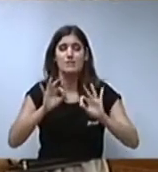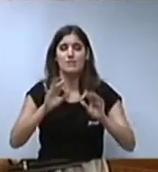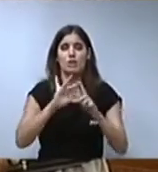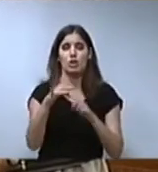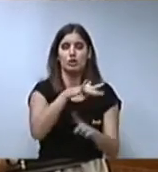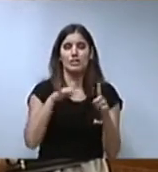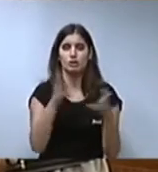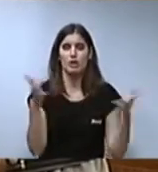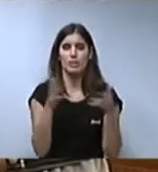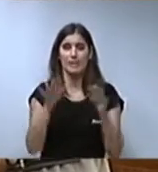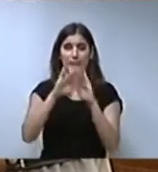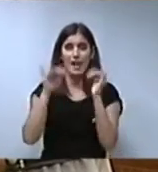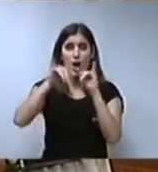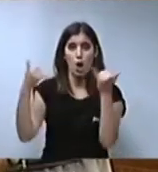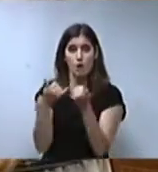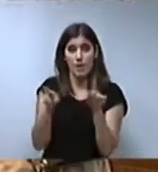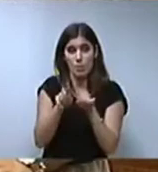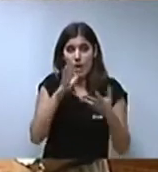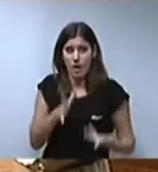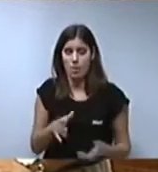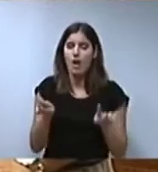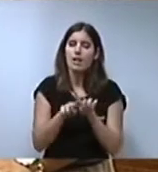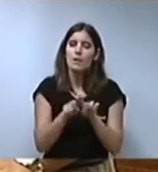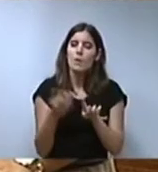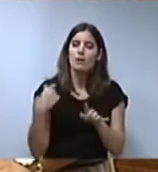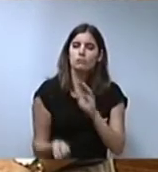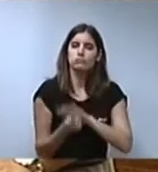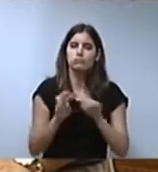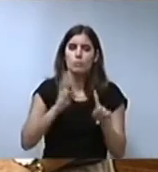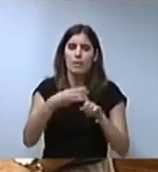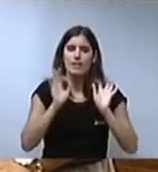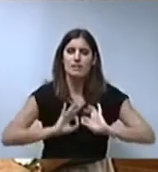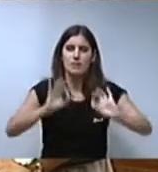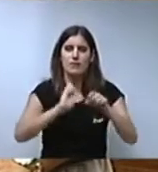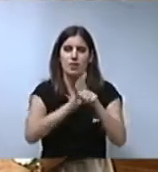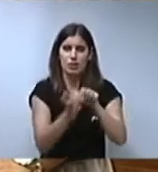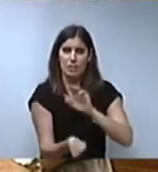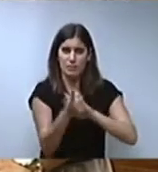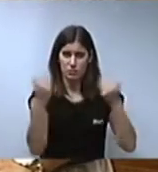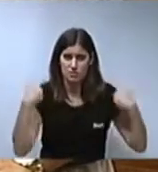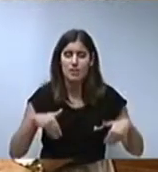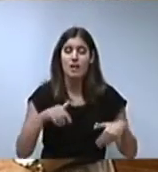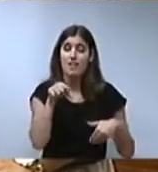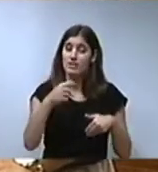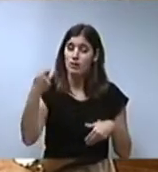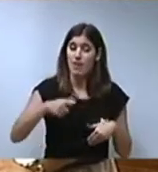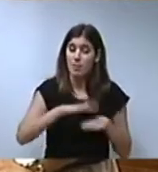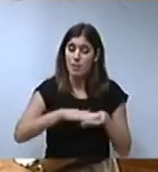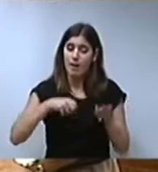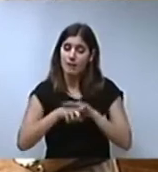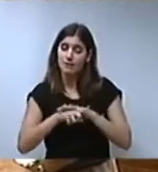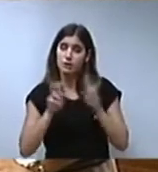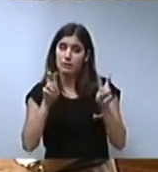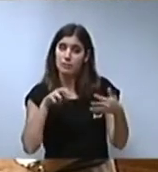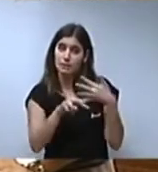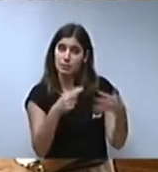'emergència global en què es trobem. Tal com es va fer creant el portal específic sobre la Covid-19 que ha servit perquè la gestió en